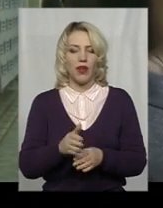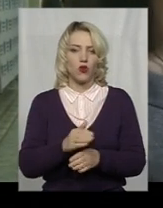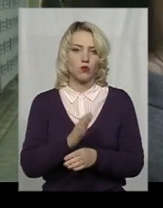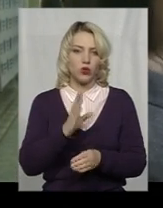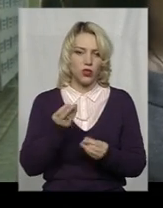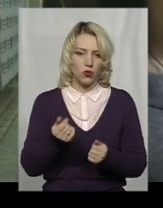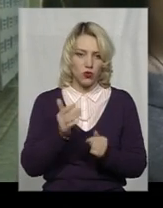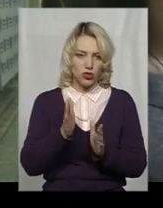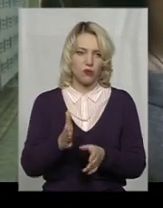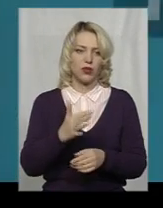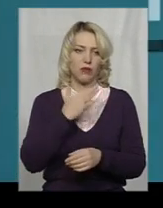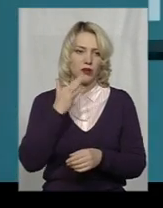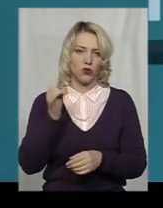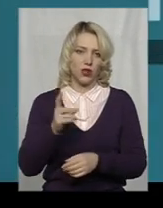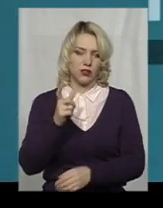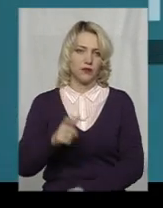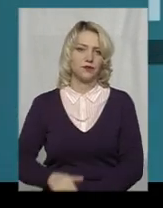коштів ще не один раз.